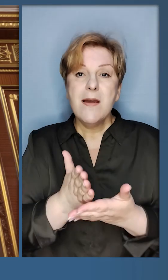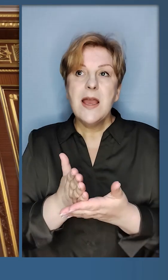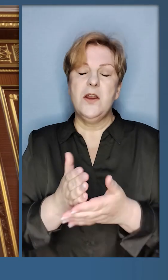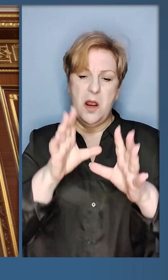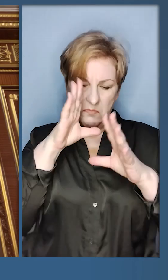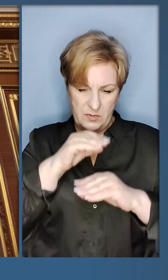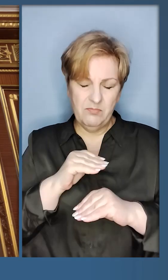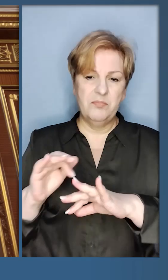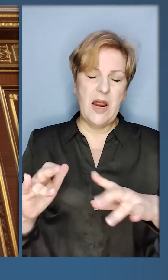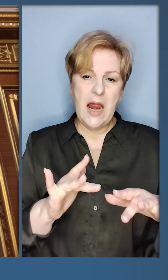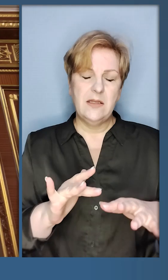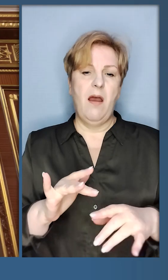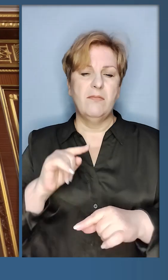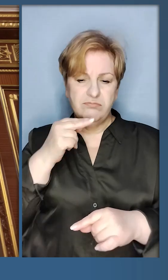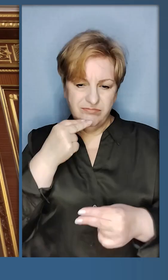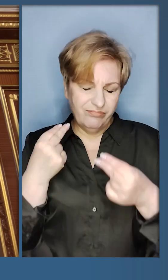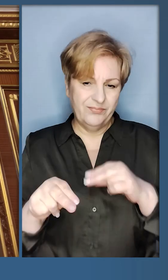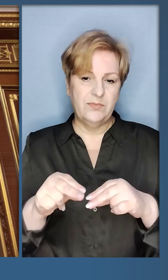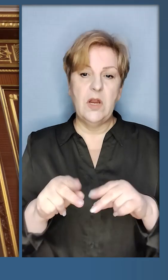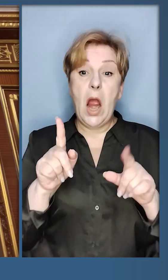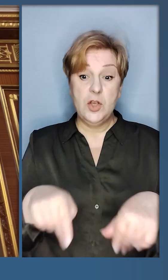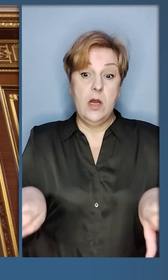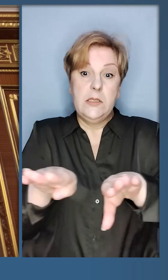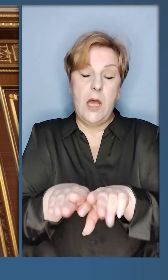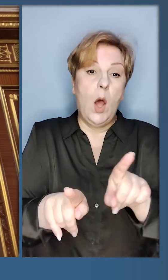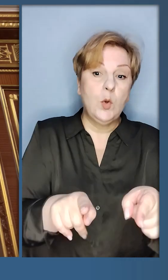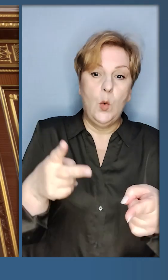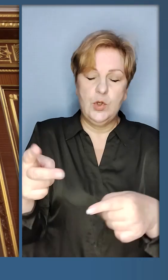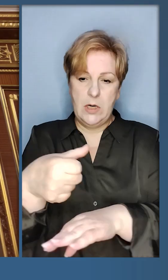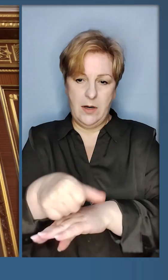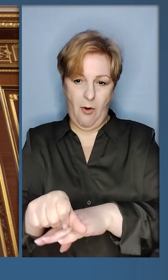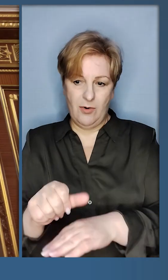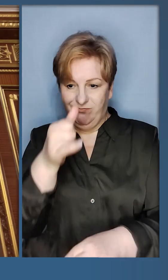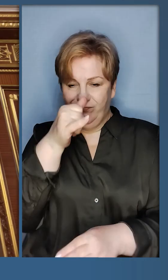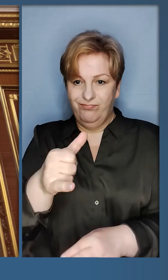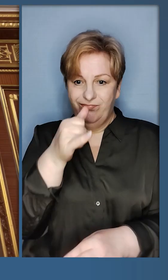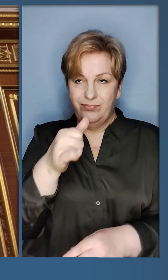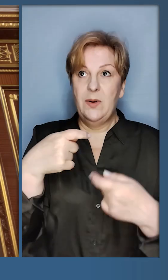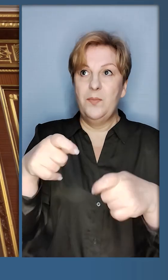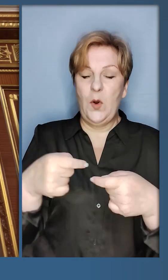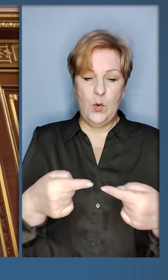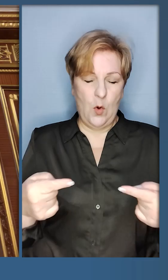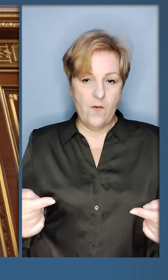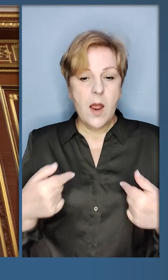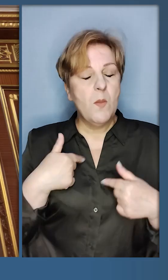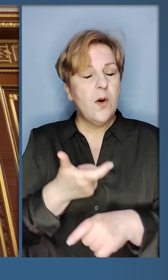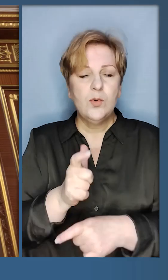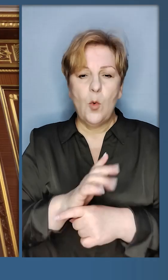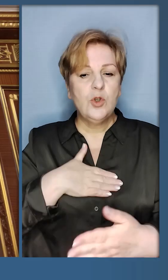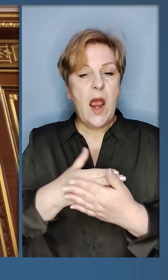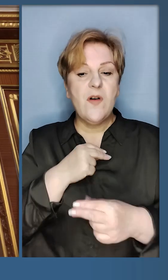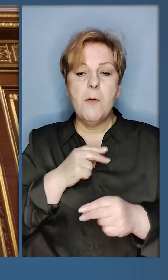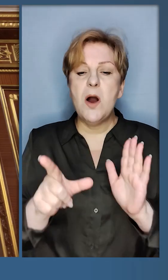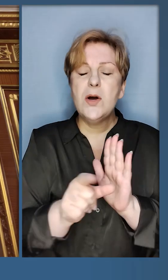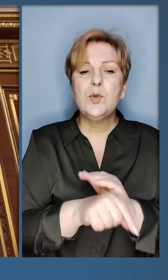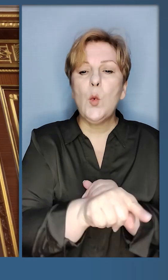інституційну спроможність діяти раціональніше, ніж закривати той чи інший кордон для того чи іншого товару. Ми дуже